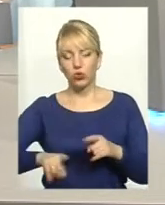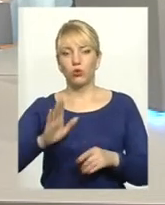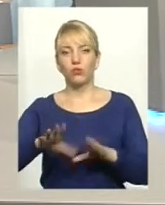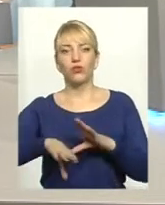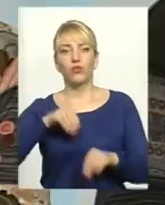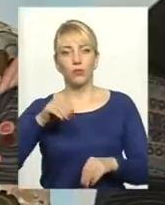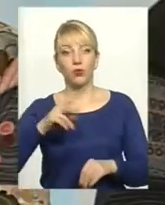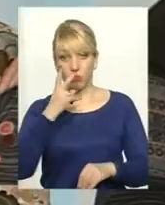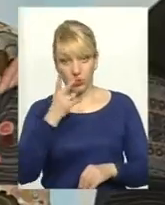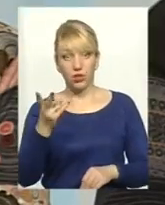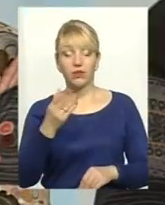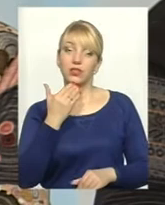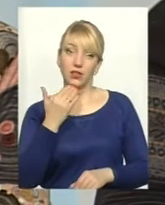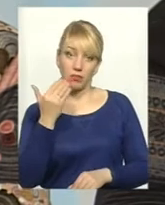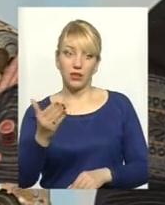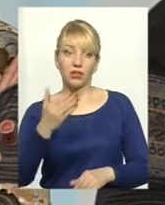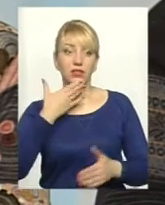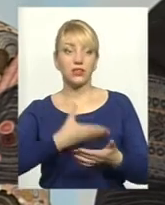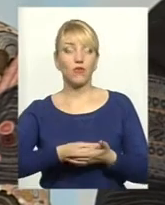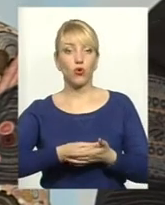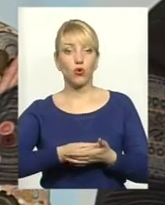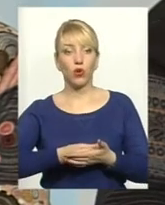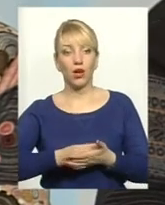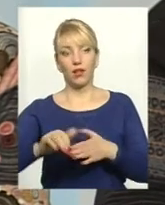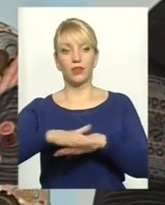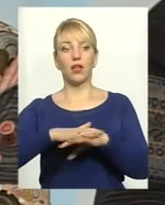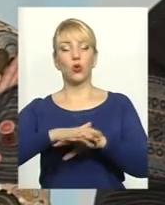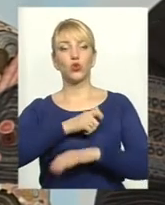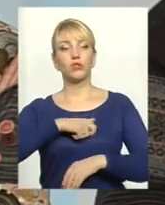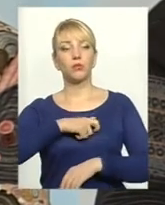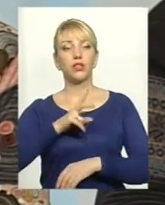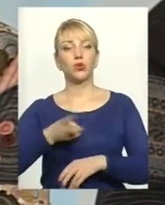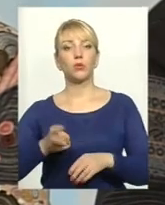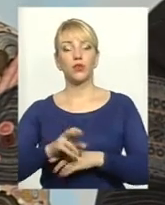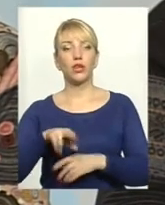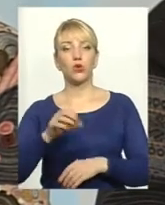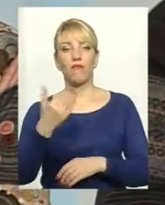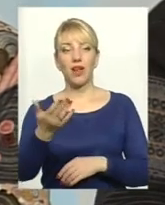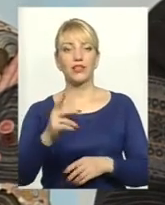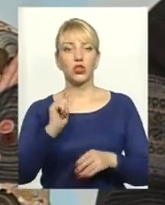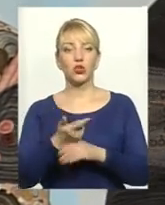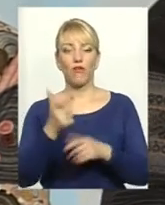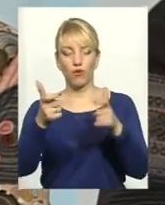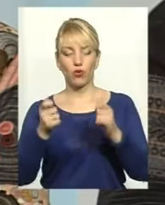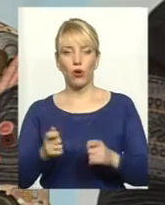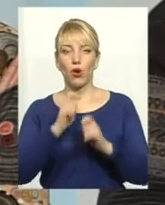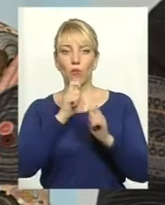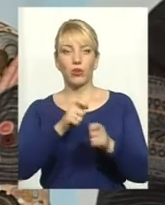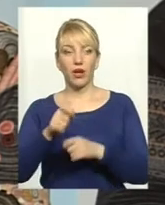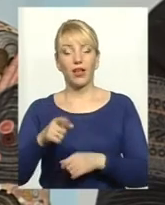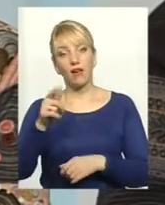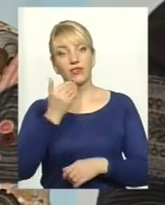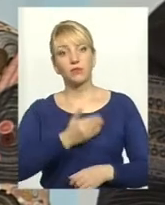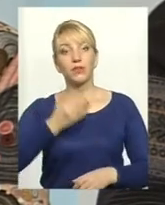вибори. Подивитись, запитаєте свого народного депутата, який прийде до вас і знову вам принесе в кульочках подарки, ви його